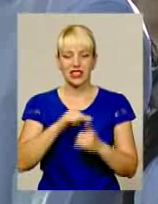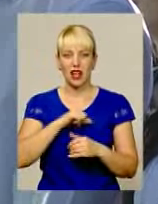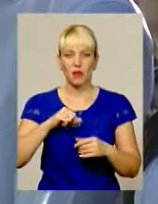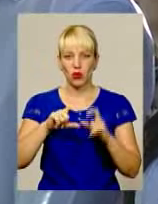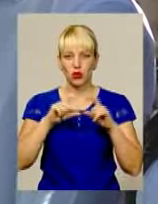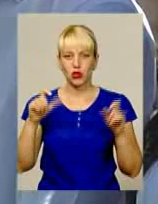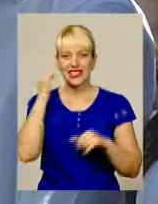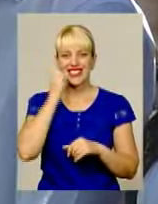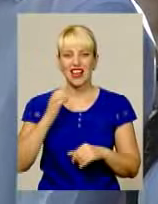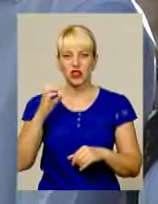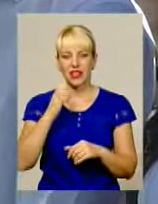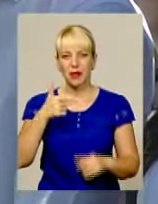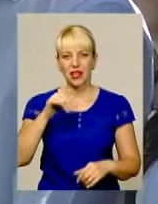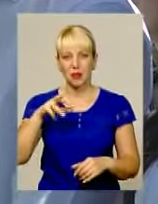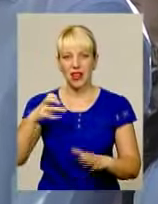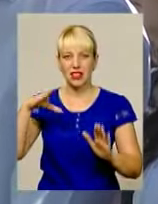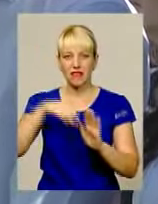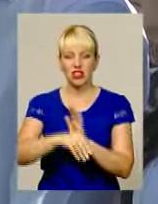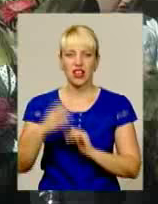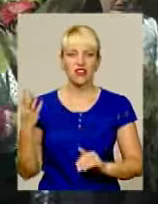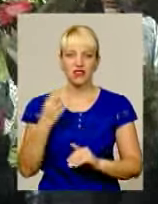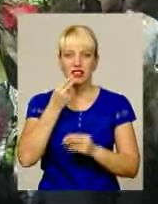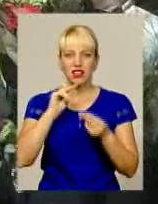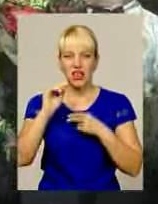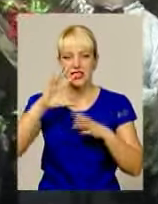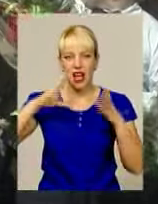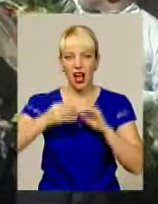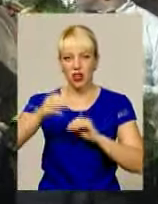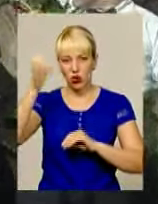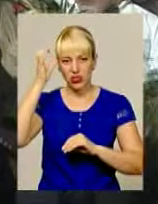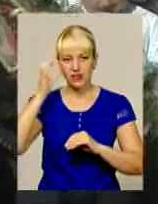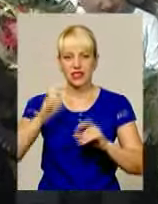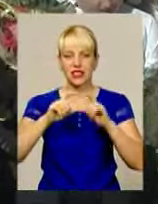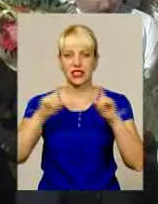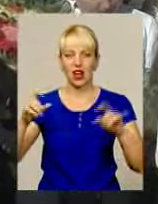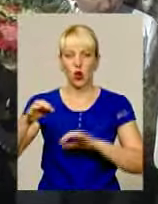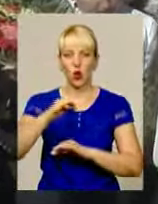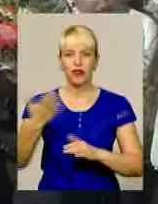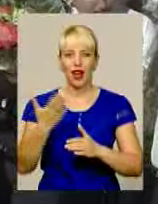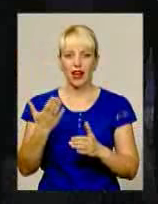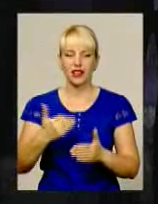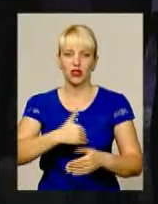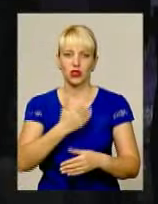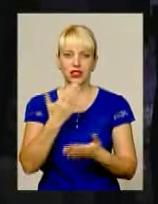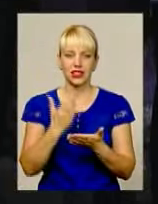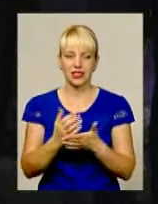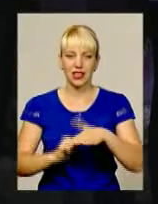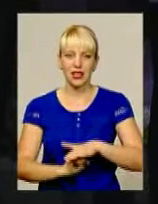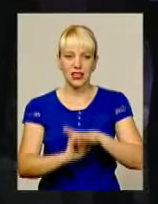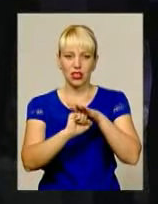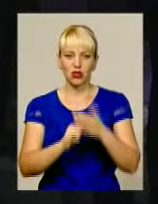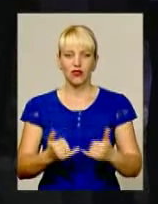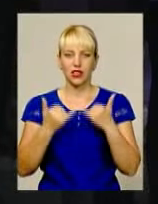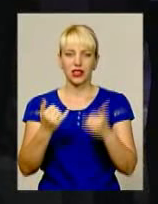Старосинявська гімназія увійшла до четвірки найкращих загальноосвітніх закладів області, які претендували стати центровими для